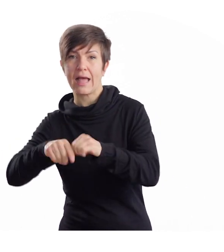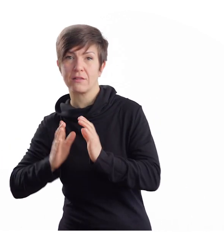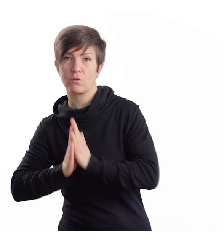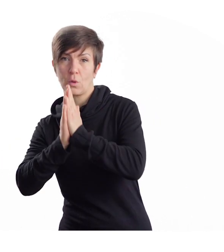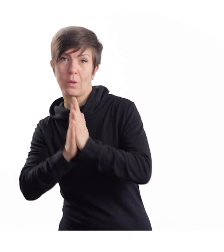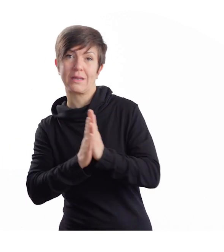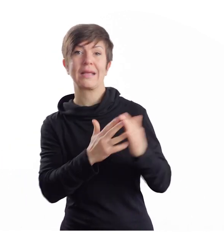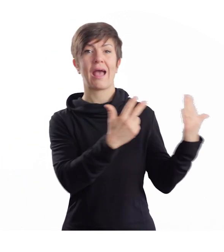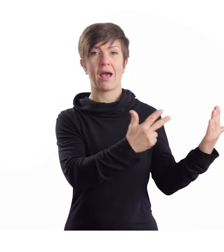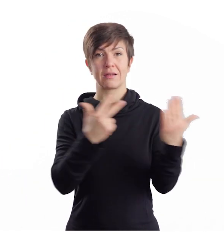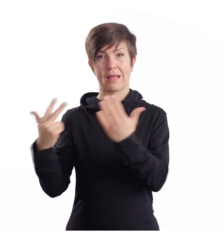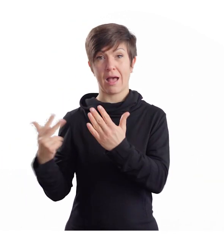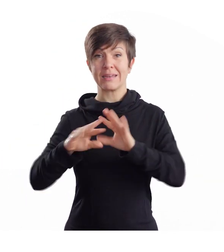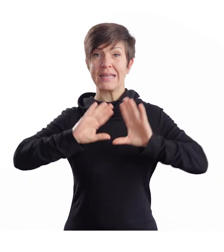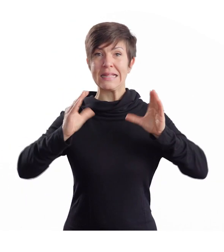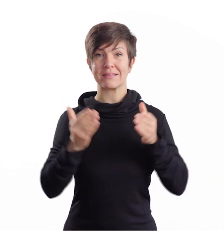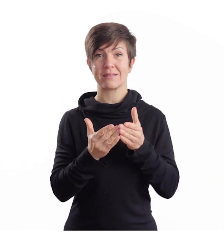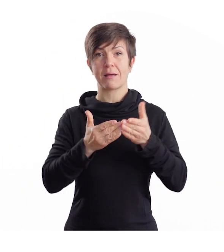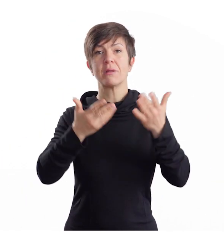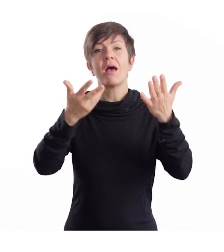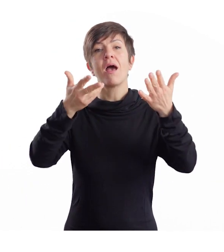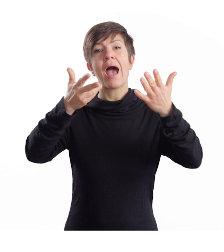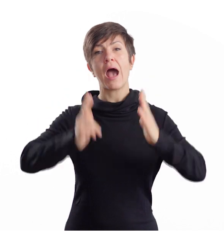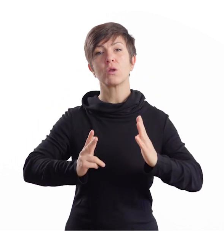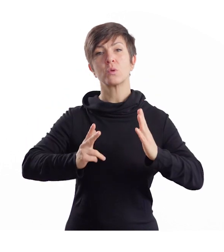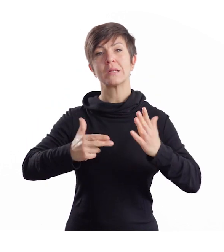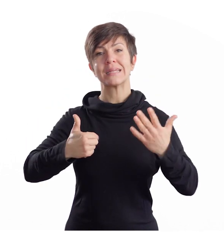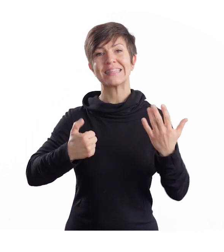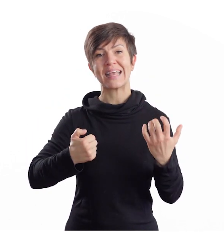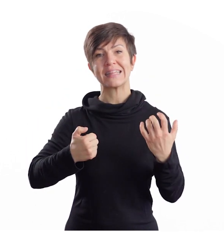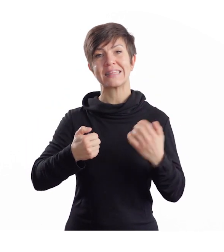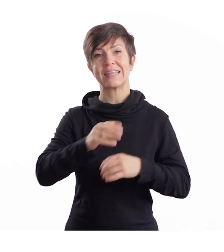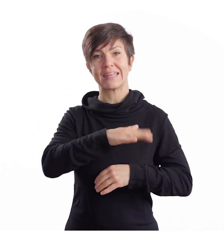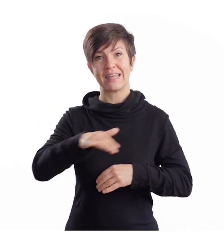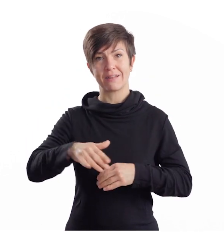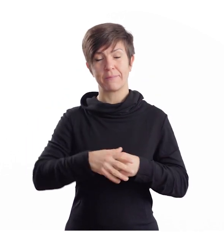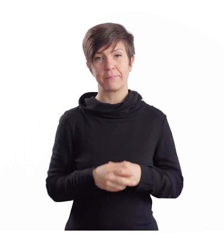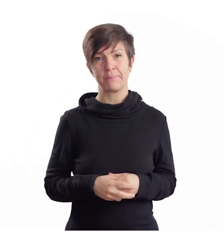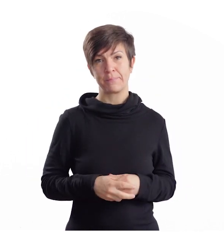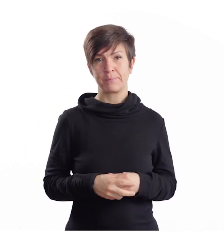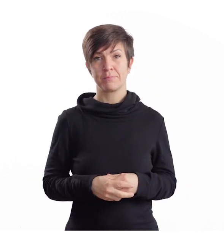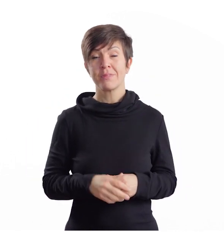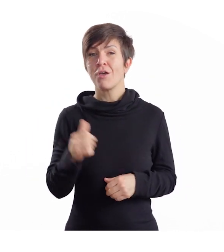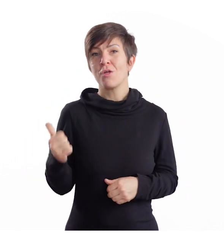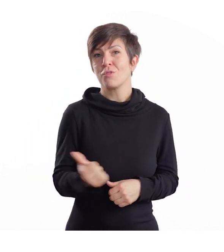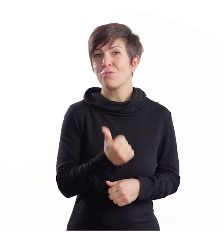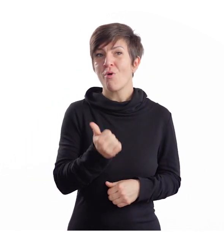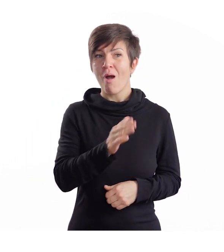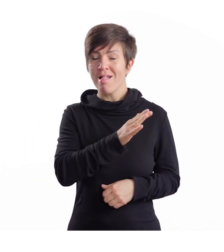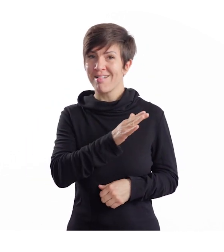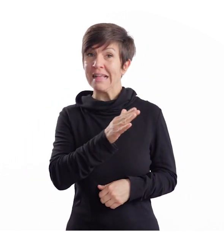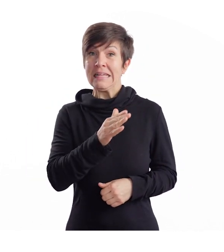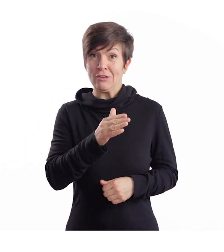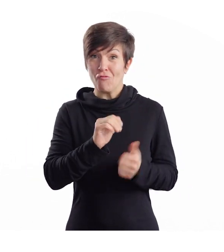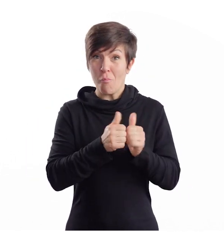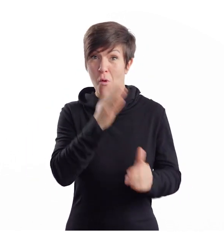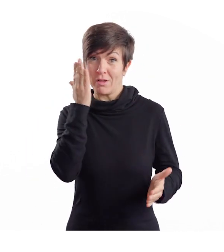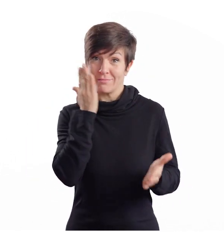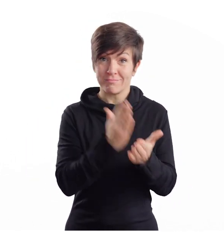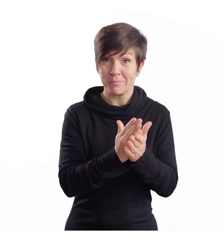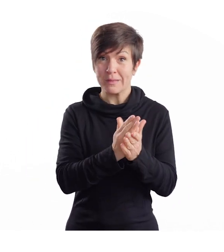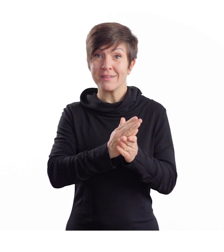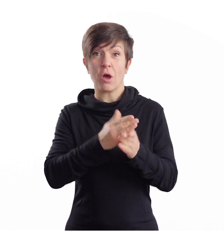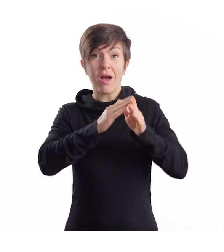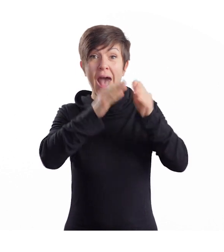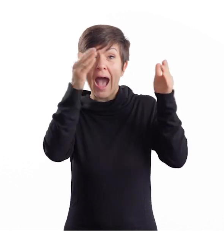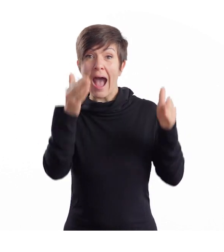Und 860 Kinder profitieren von diesen gesundheitsfördernden Maßnahmen aktuell. Ich finde es immer toll zu sehen, wie die Kinder mit einem Strahlen aus der